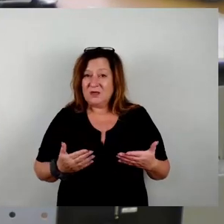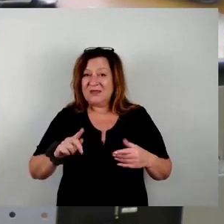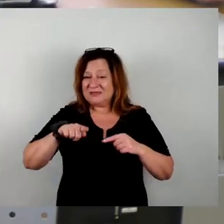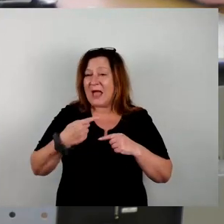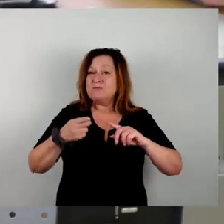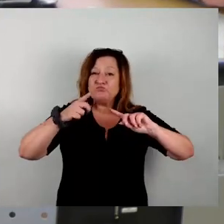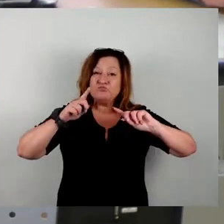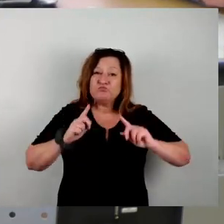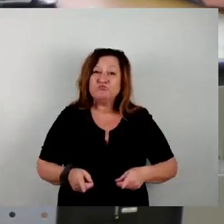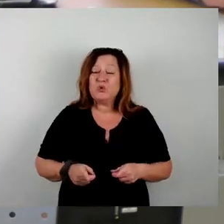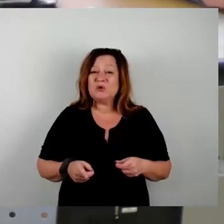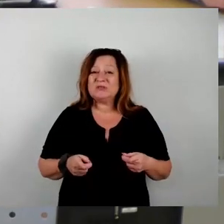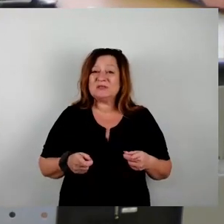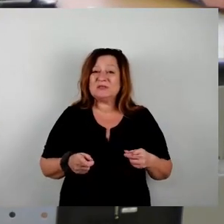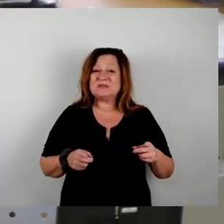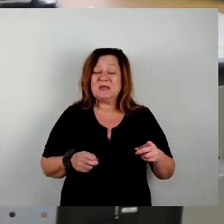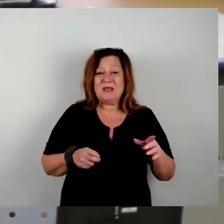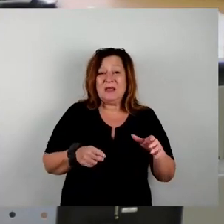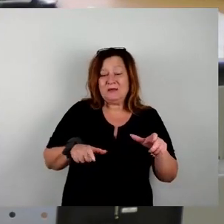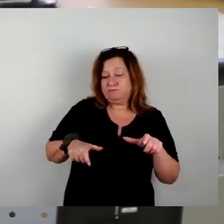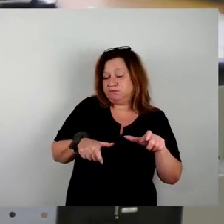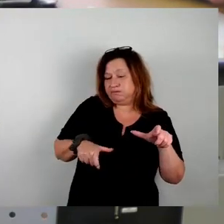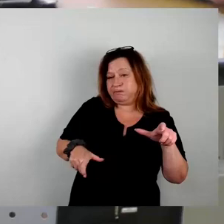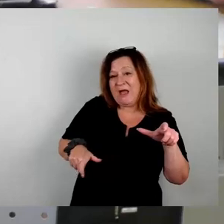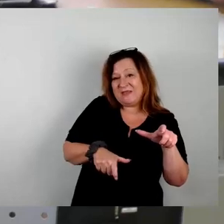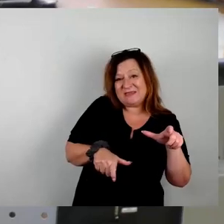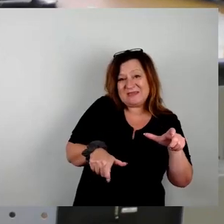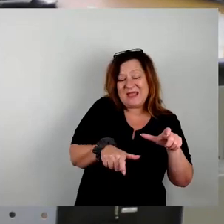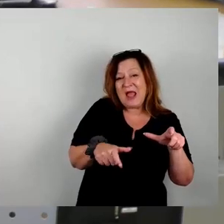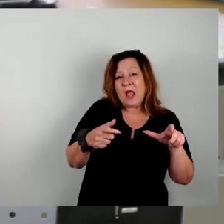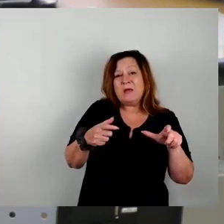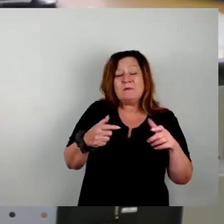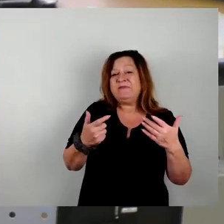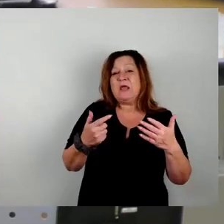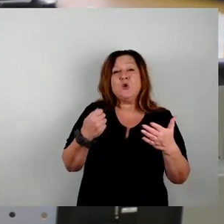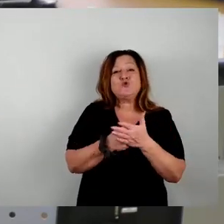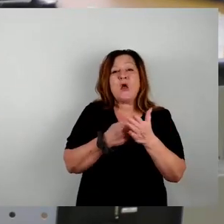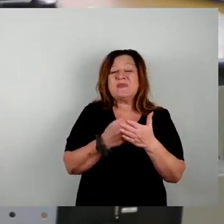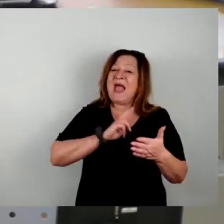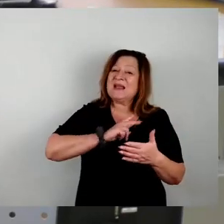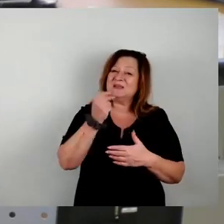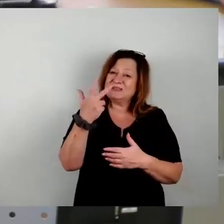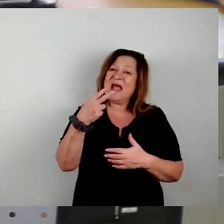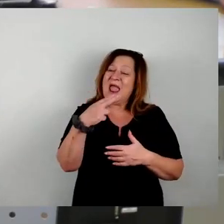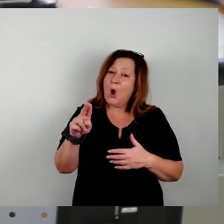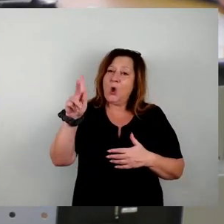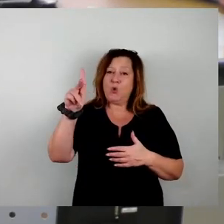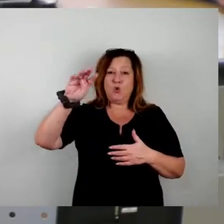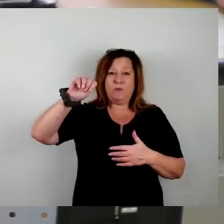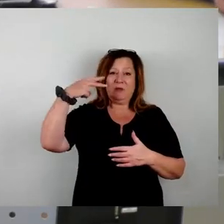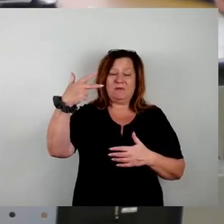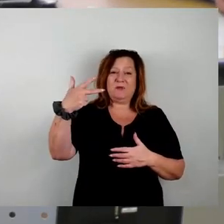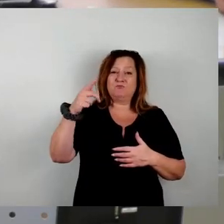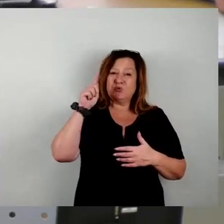dieses Delta zu dem kostendeckenden Preis, der etwa bei drei Euro liegt, muss irgendwie dieses Delta anderweitig